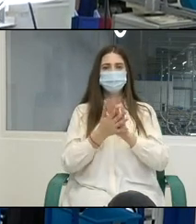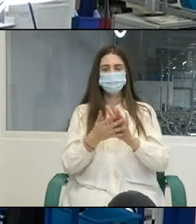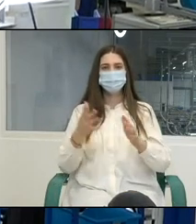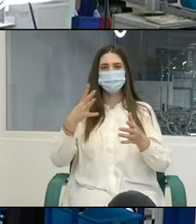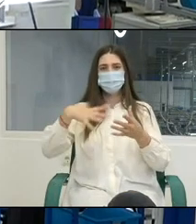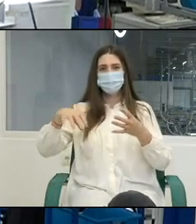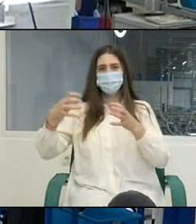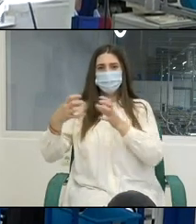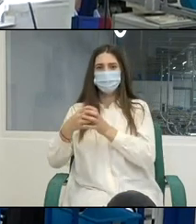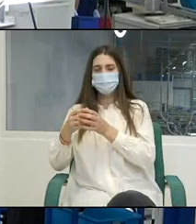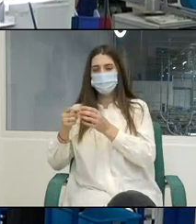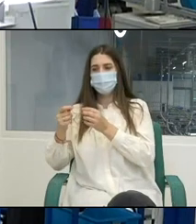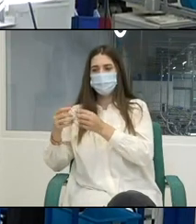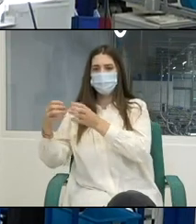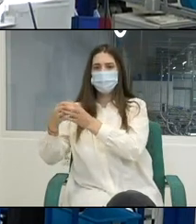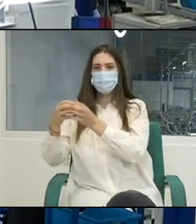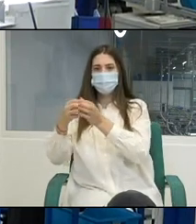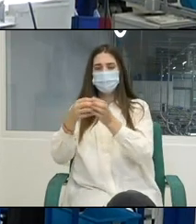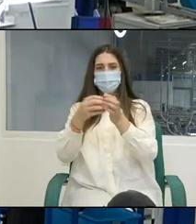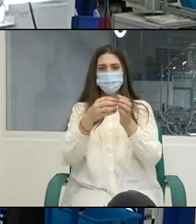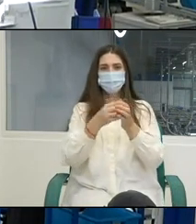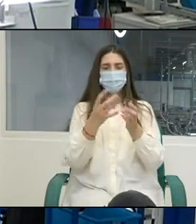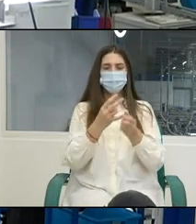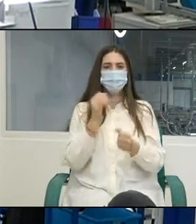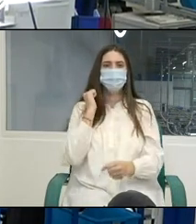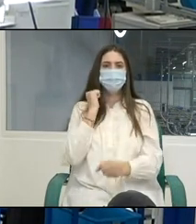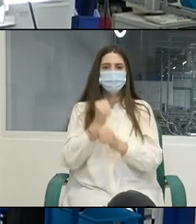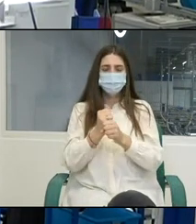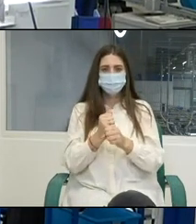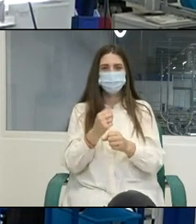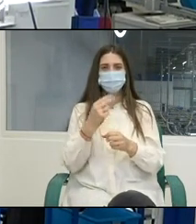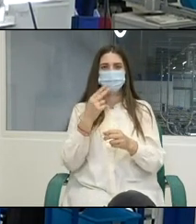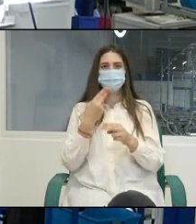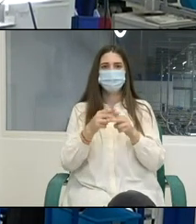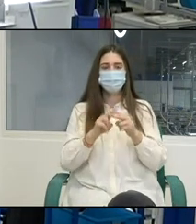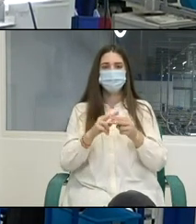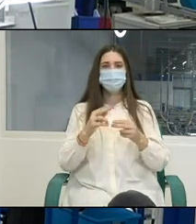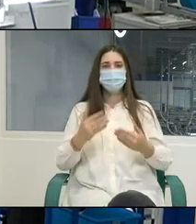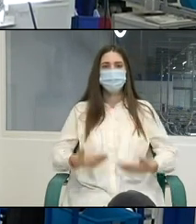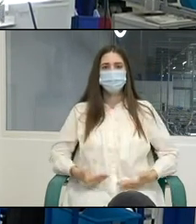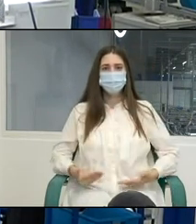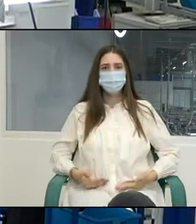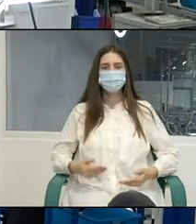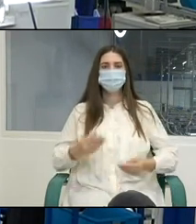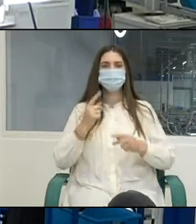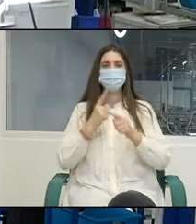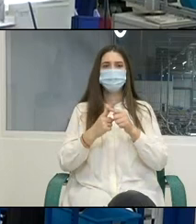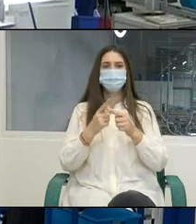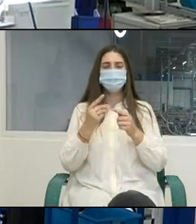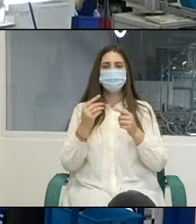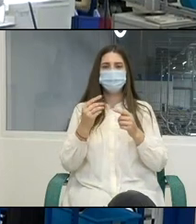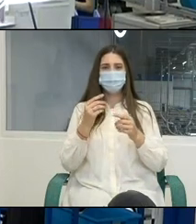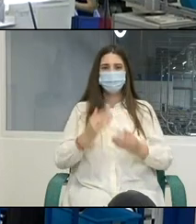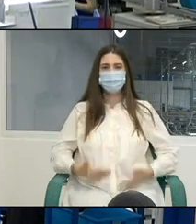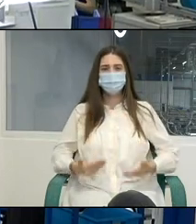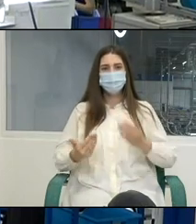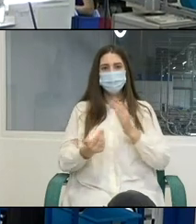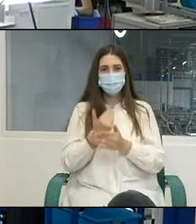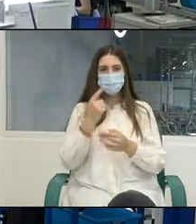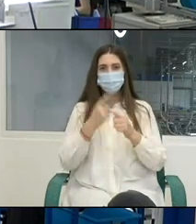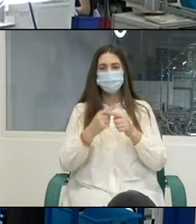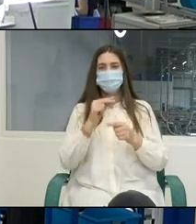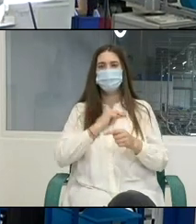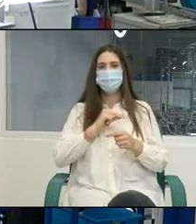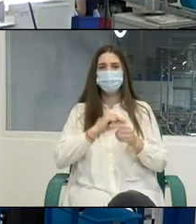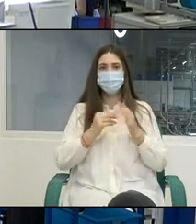fiindcă noi împreună trebuie să muncim pentru a face viață mai bună pentru a crea locurile de muncă fiindcă aceasta nu este doar